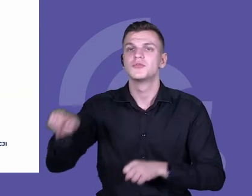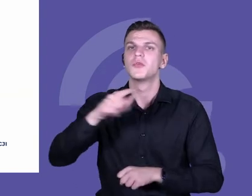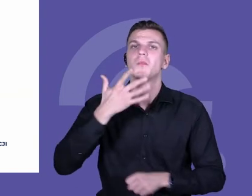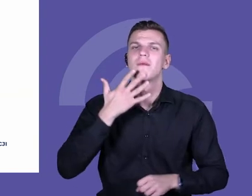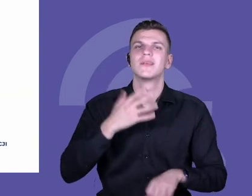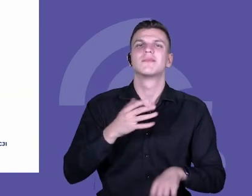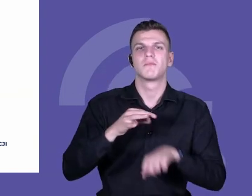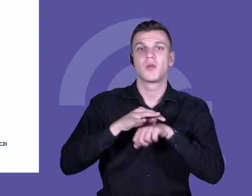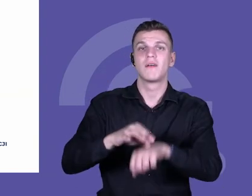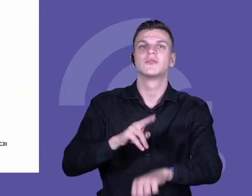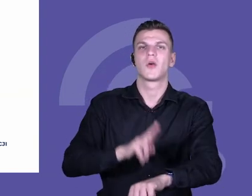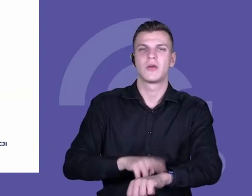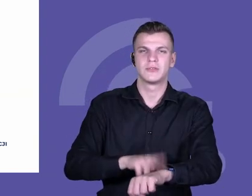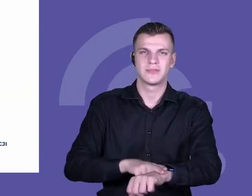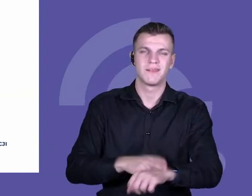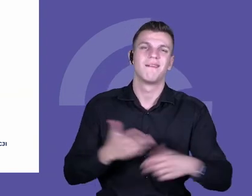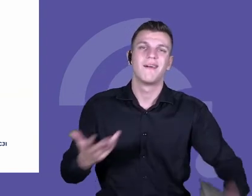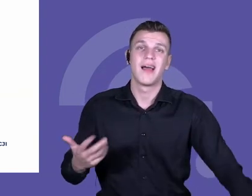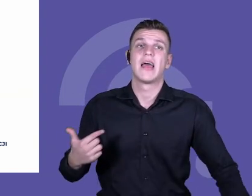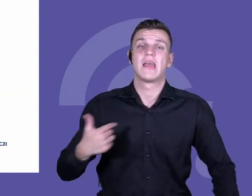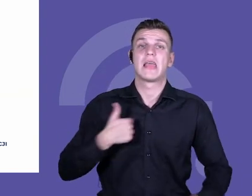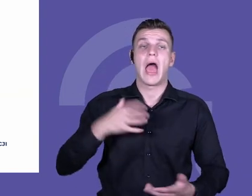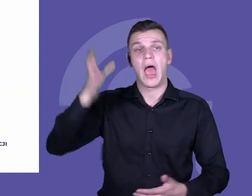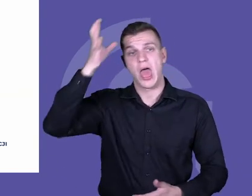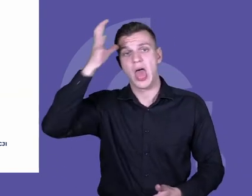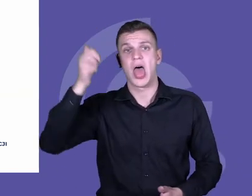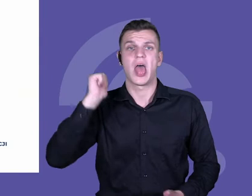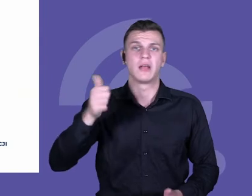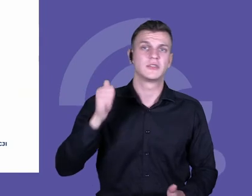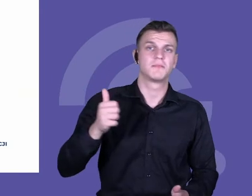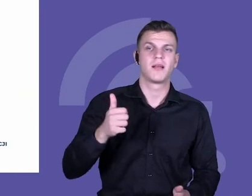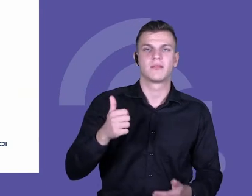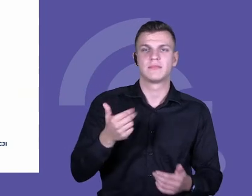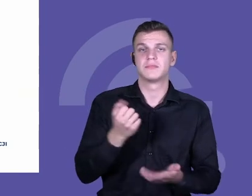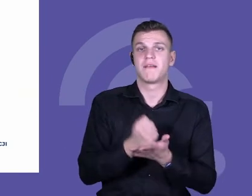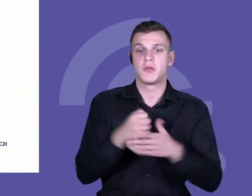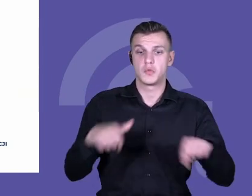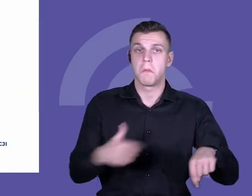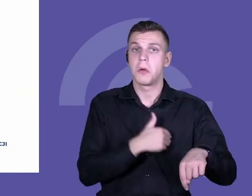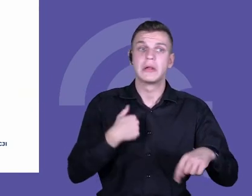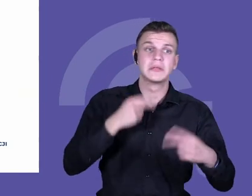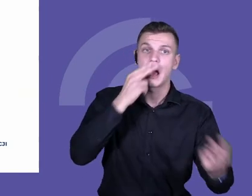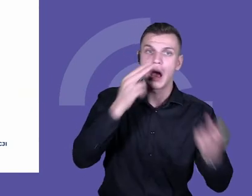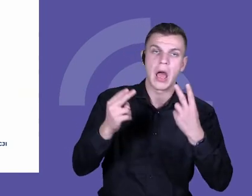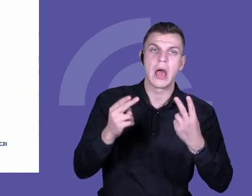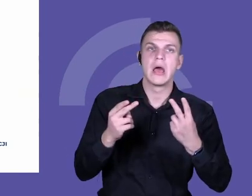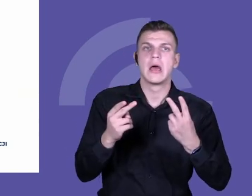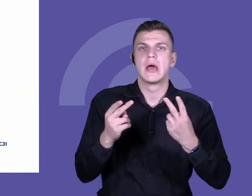Wiem troszeczkę na temat swojego doświadczenia. Nie jestem ekspertem, jeżeli chodzi o Polskę, ale to, co widziałem, to taki